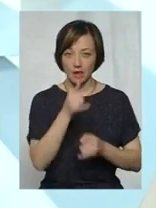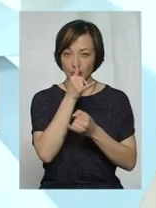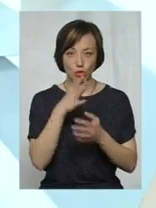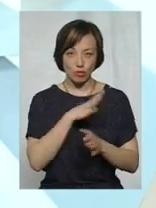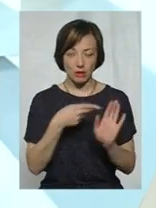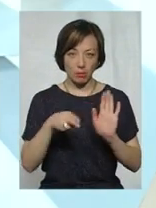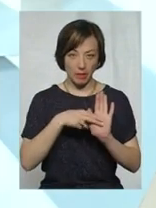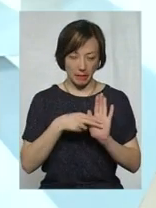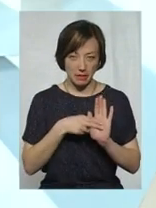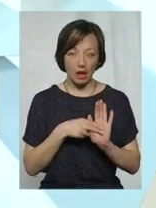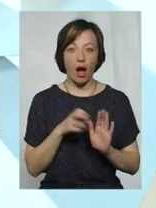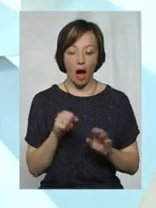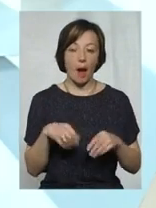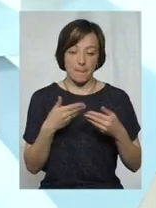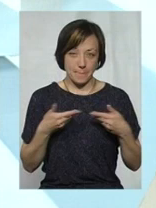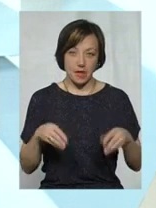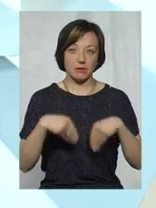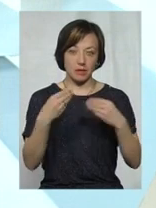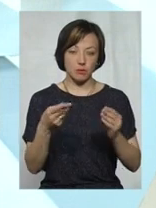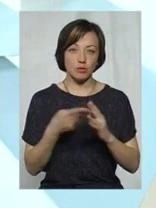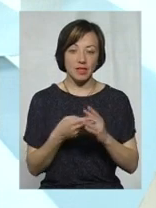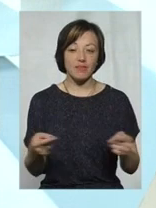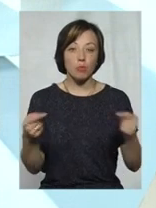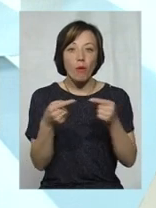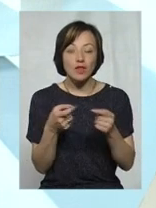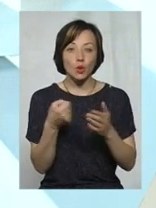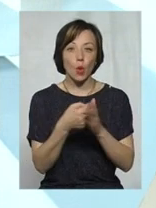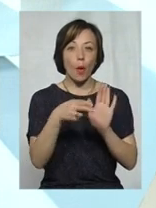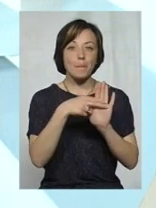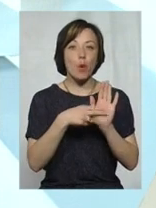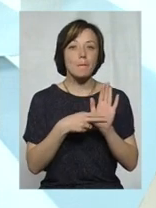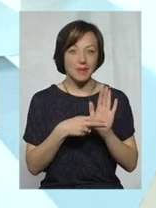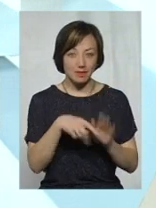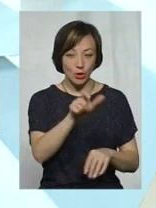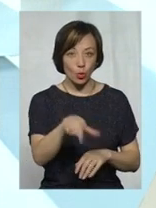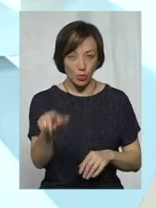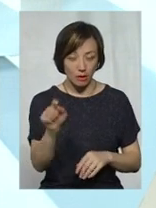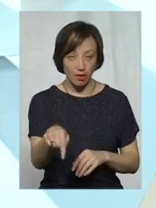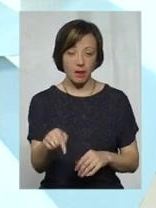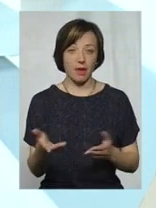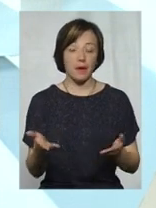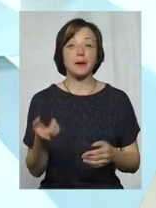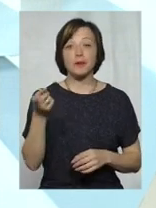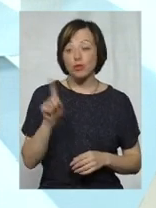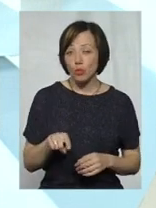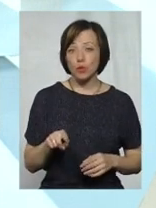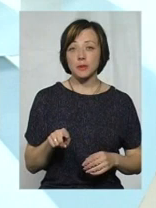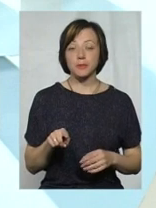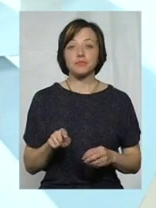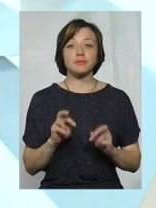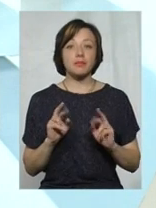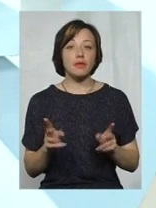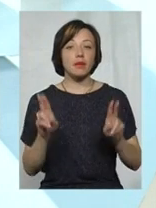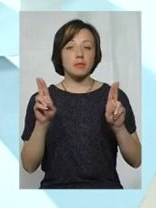зареєстрована, а ми призначаємо субсидії відповідно до складу зареєстрованої на житловому приміщенні осіб. Тому, як